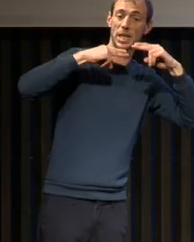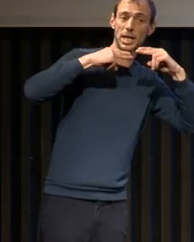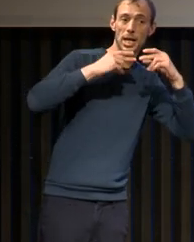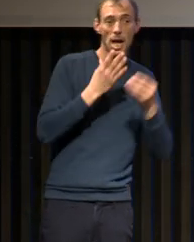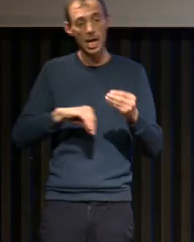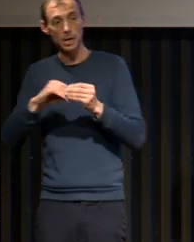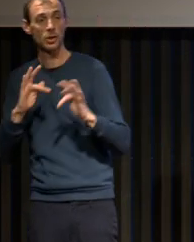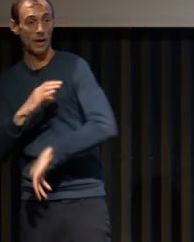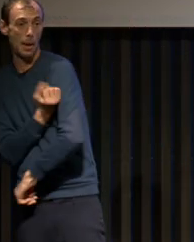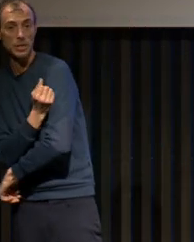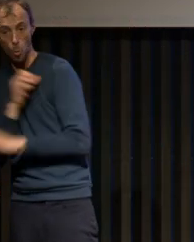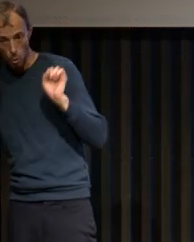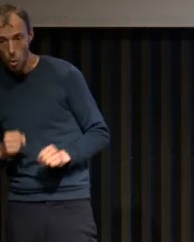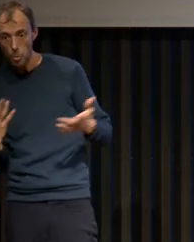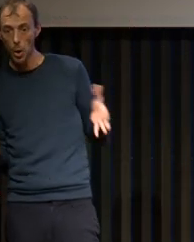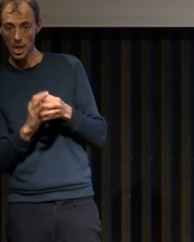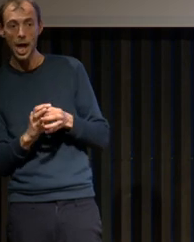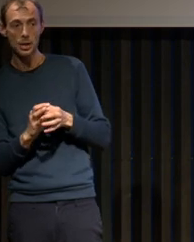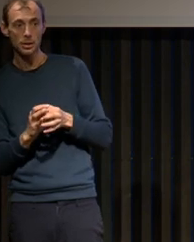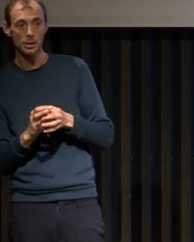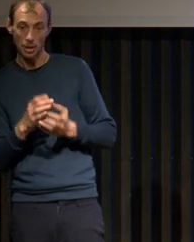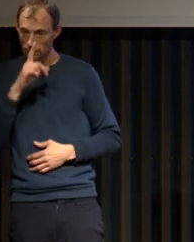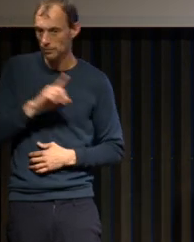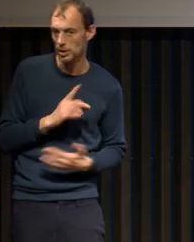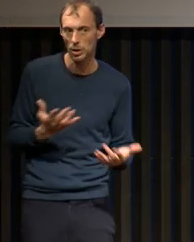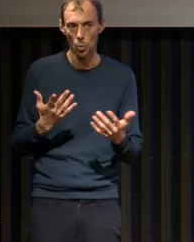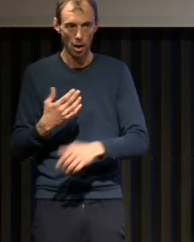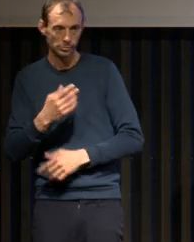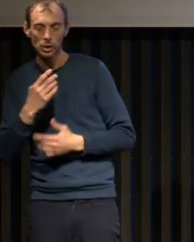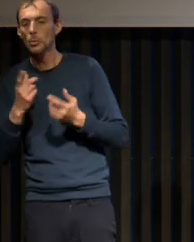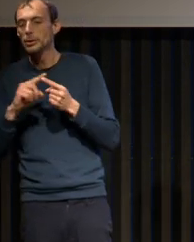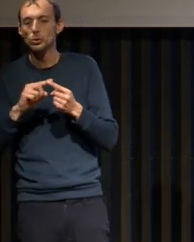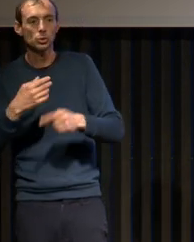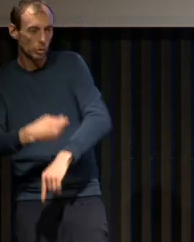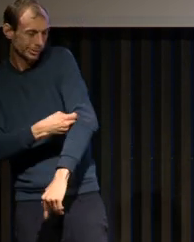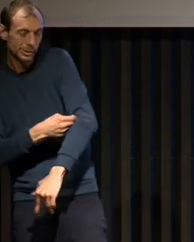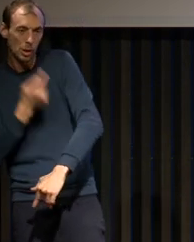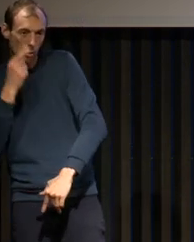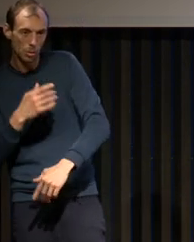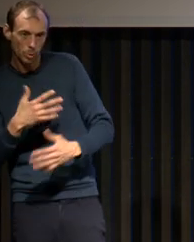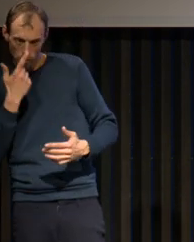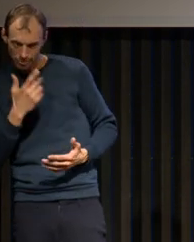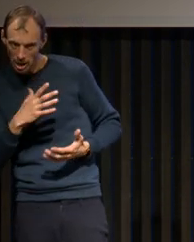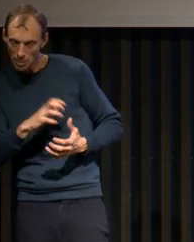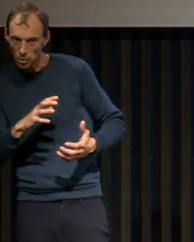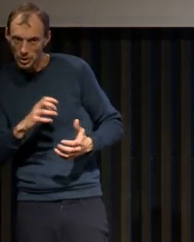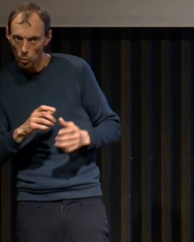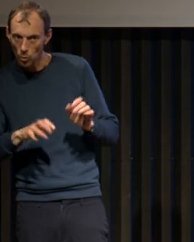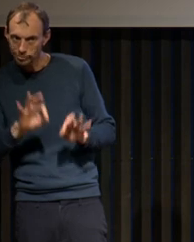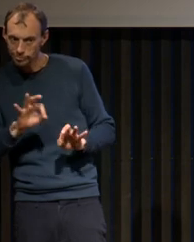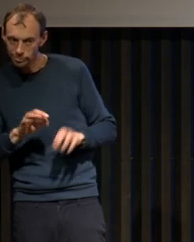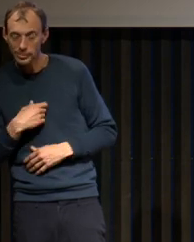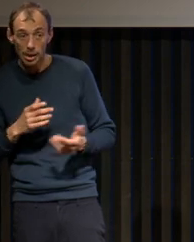les artères et les veines pour voir que la tension se modifie lorsqu'il y des apnées. Un risque cardiovasculaire commence à poindre.